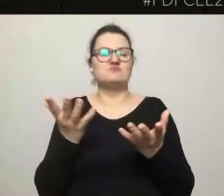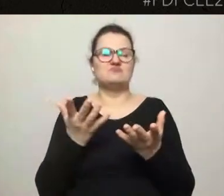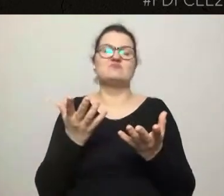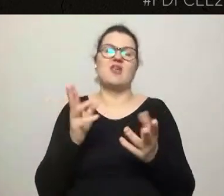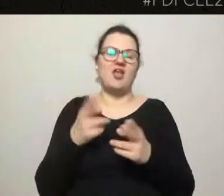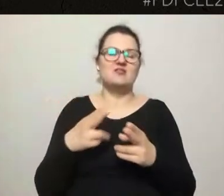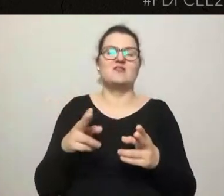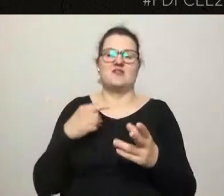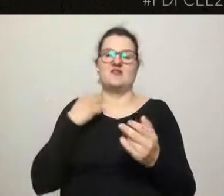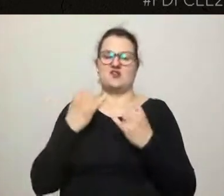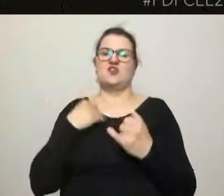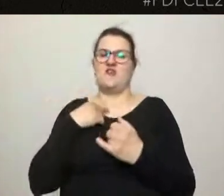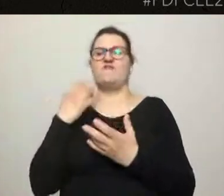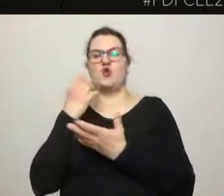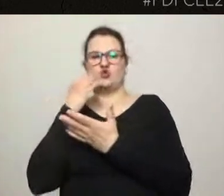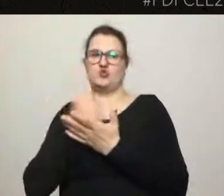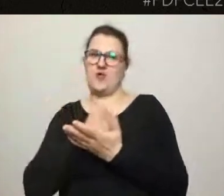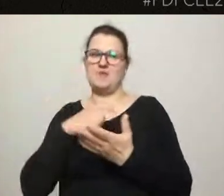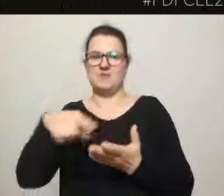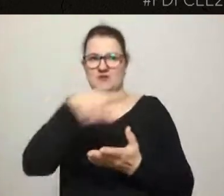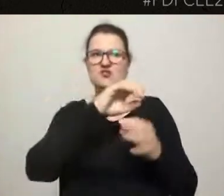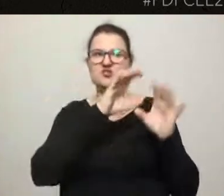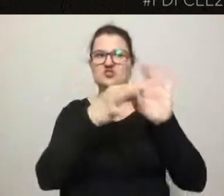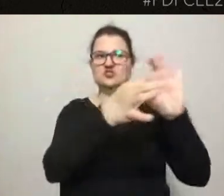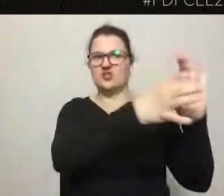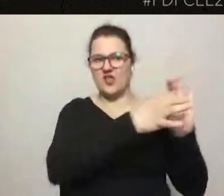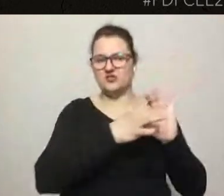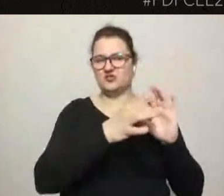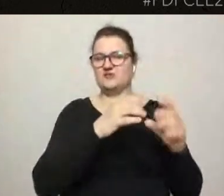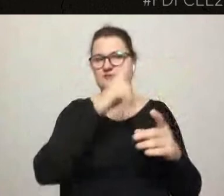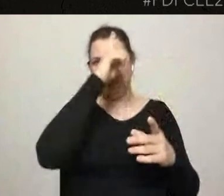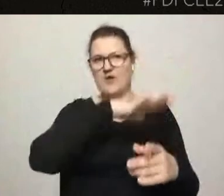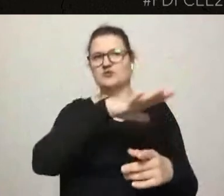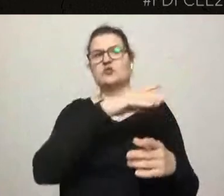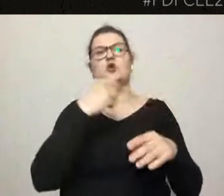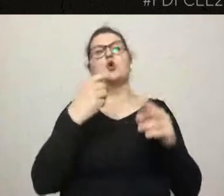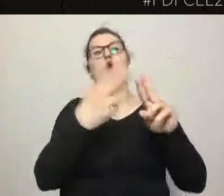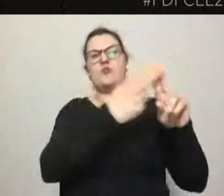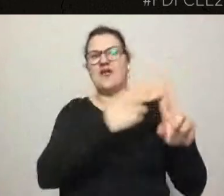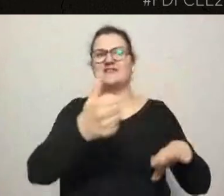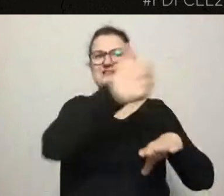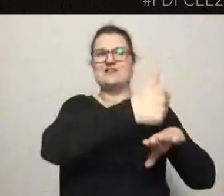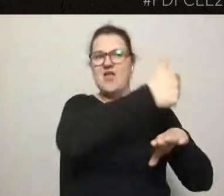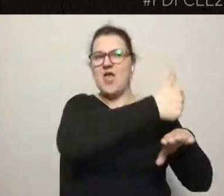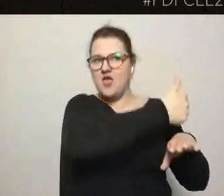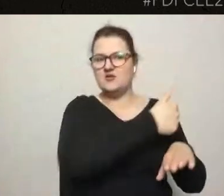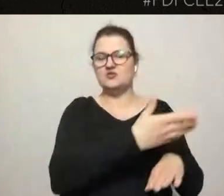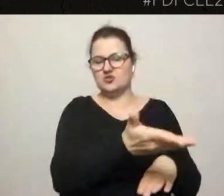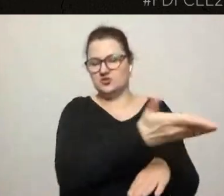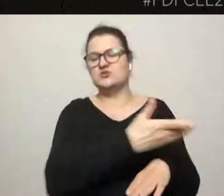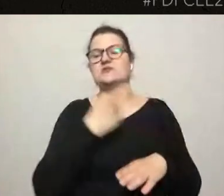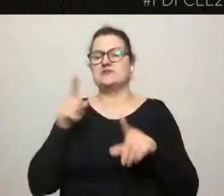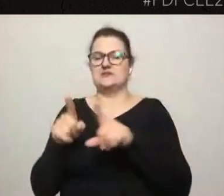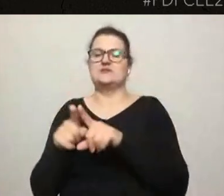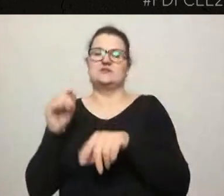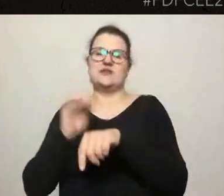społeczne, kontakty z liderami. No i zgadzam się z tym, co mówił mój przedmówca. To jest też coś, o czym mówiłem